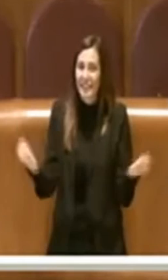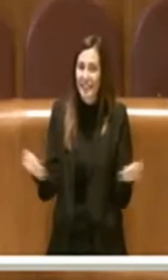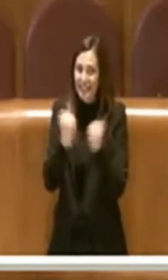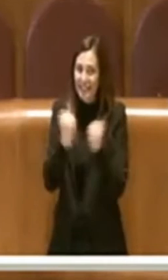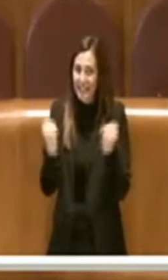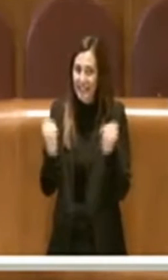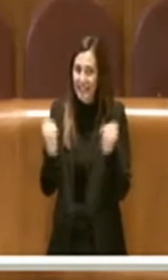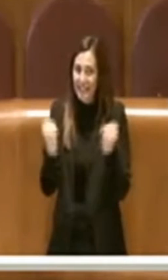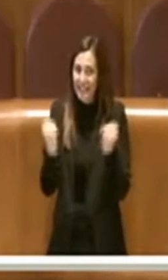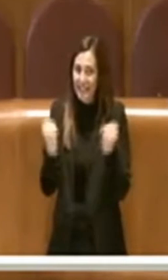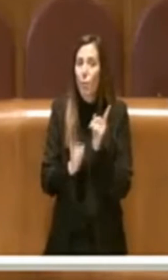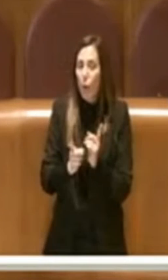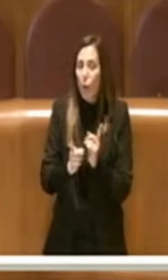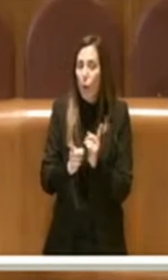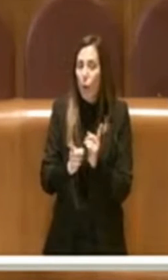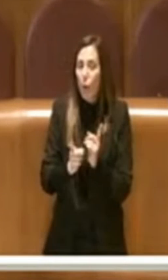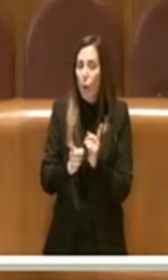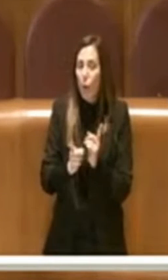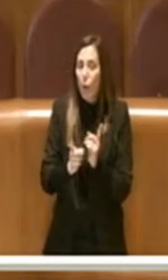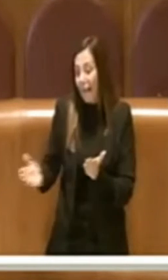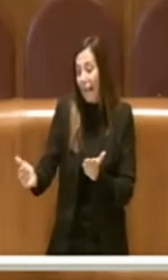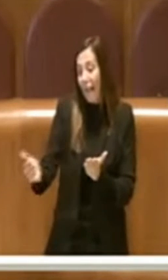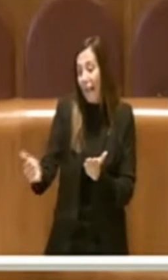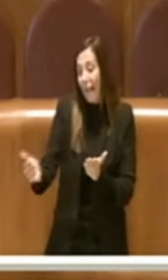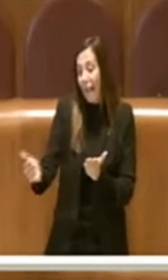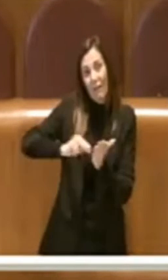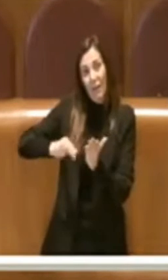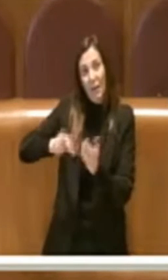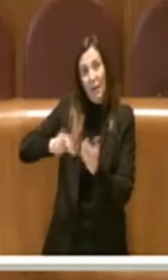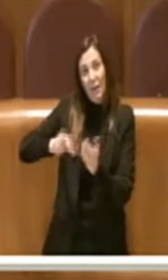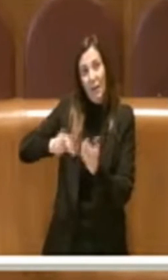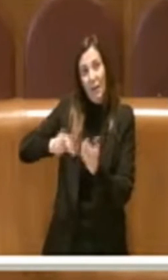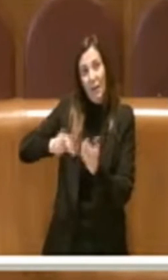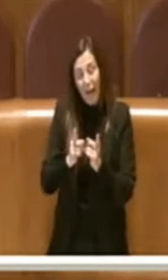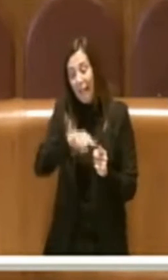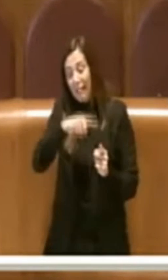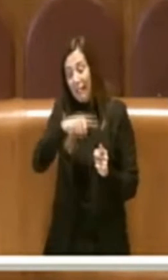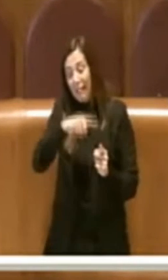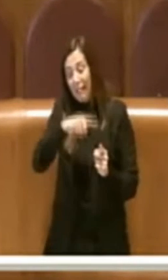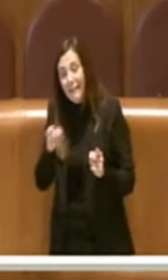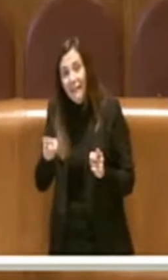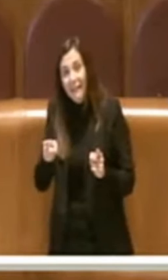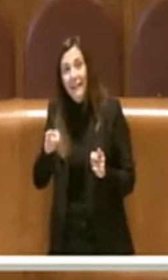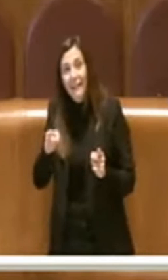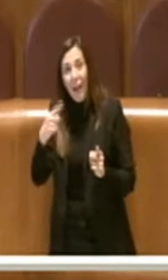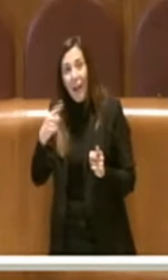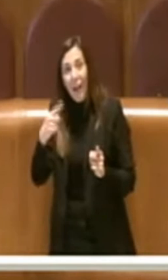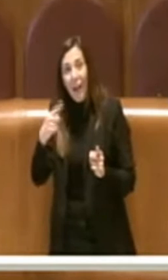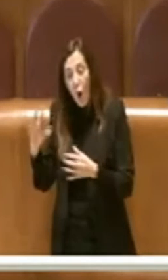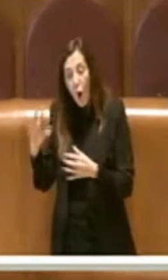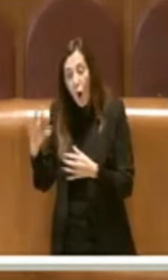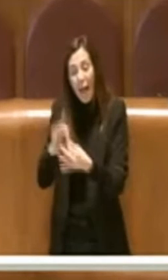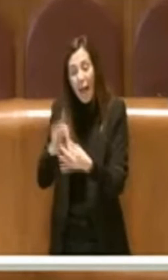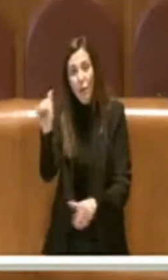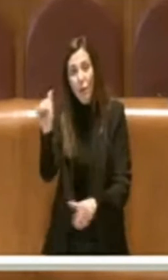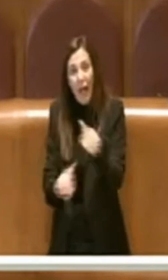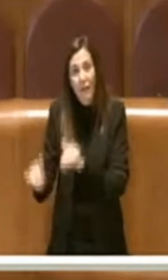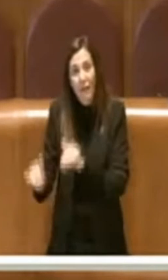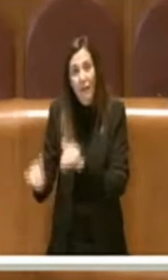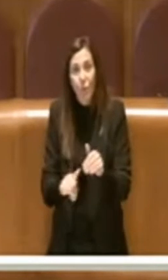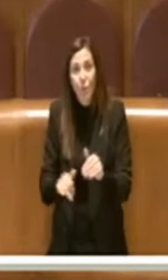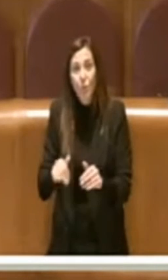popolare quindi con la raccolta delle firme digitali sia dall'altra parte in relazione al voto. Questi due